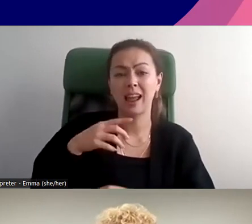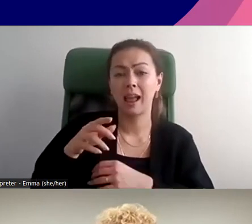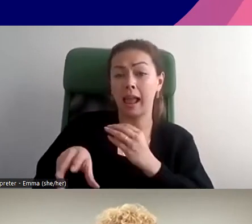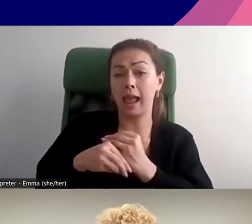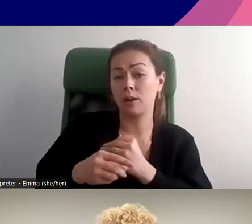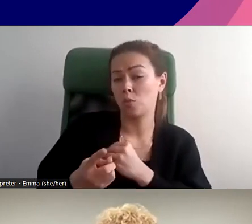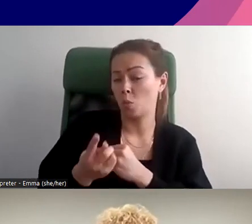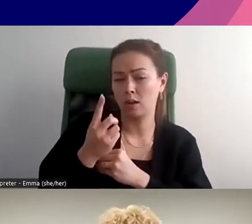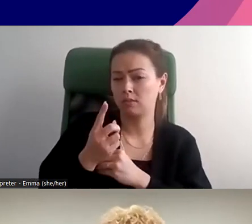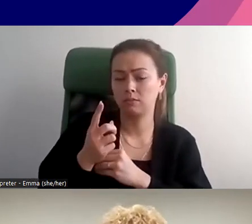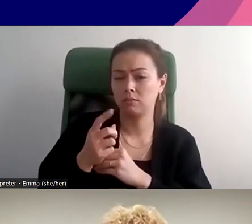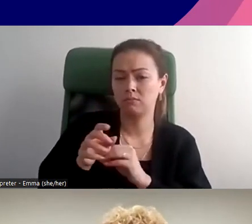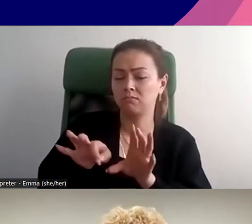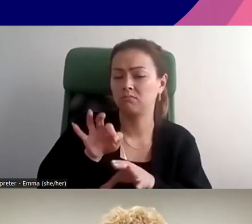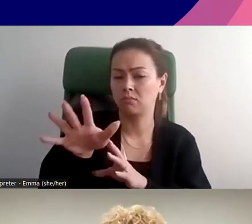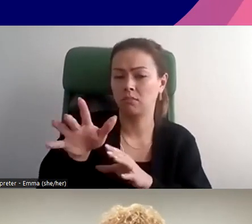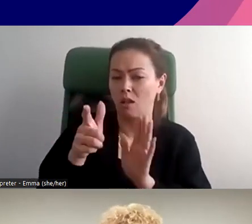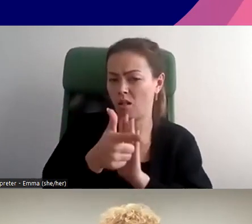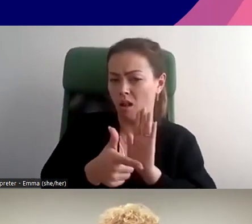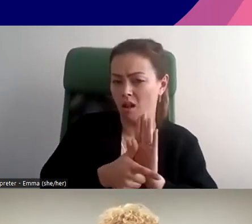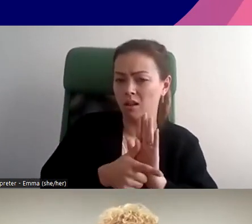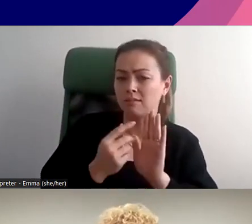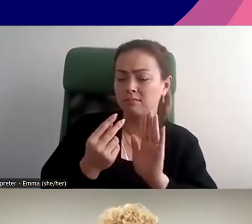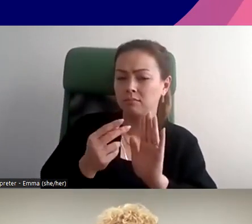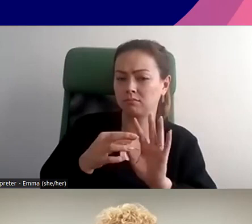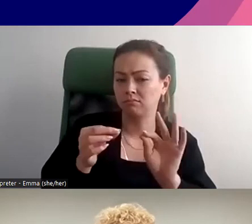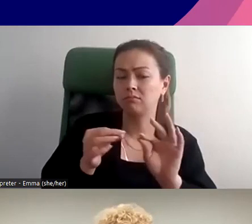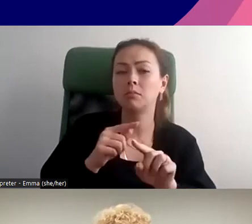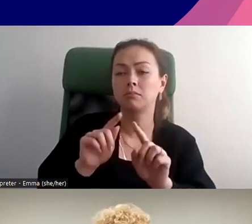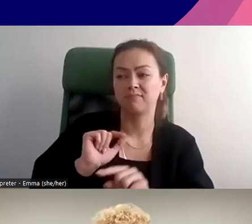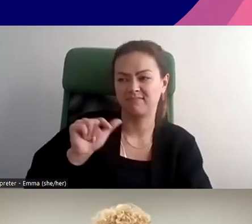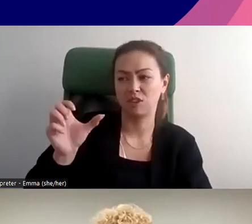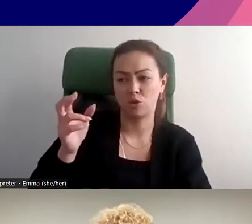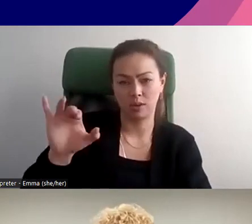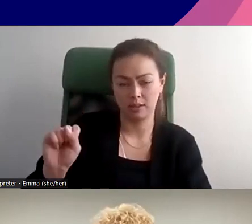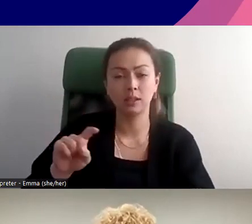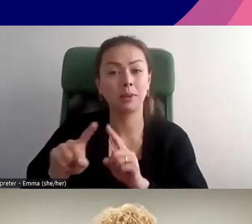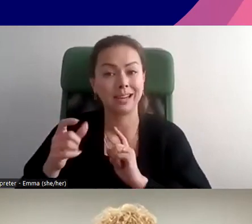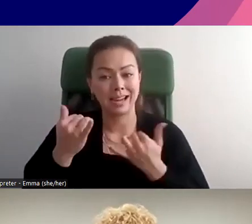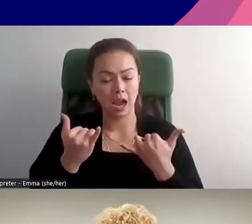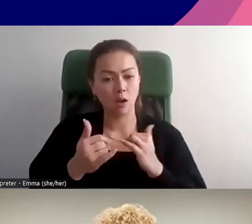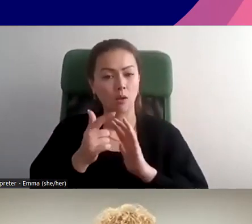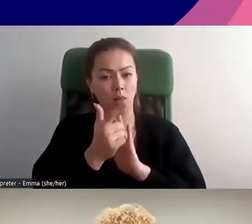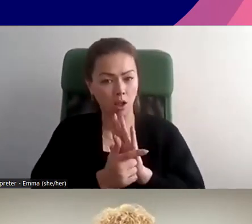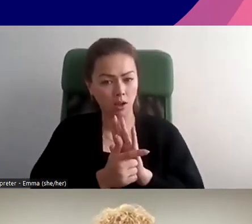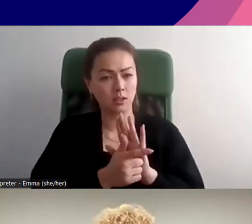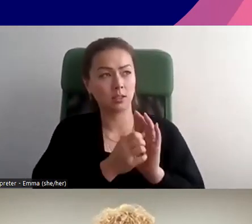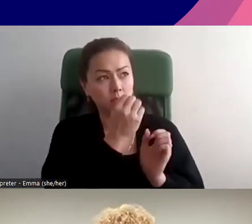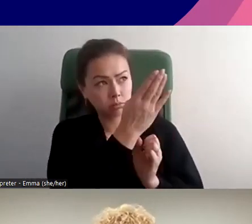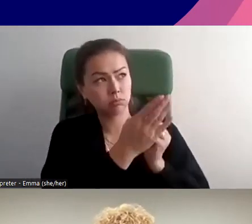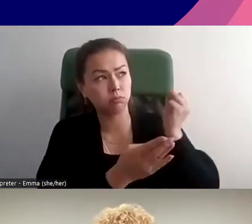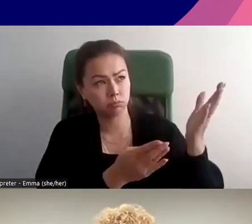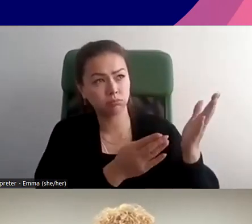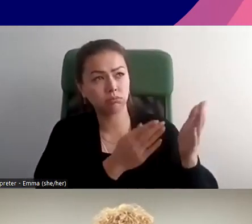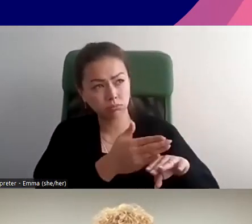Bon, je veux, rapidement, je veux parler de la loi, ce que nous voyons dans la progression